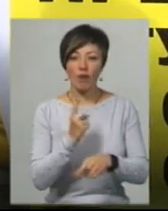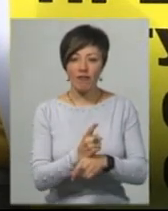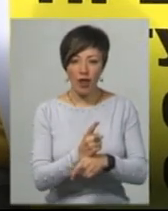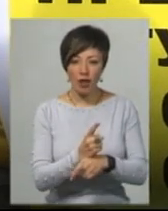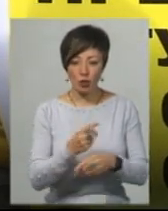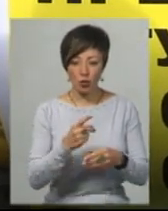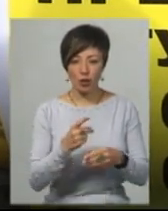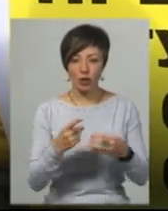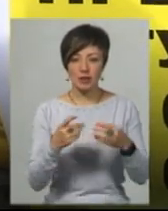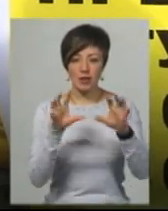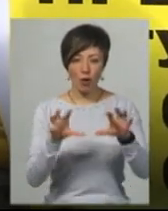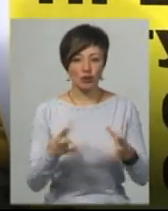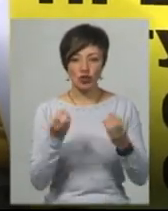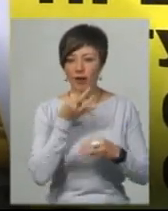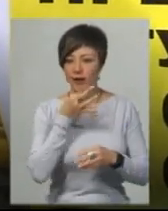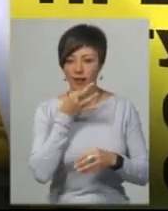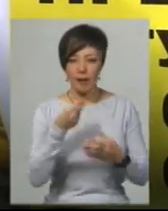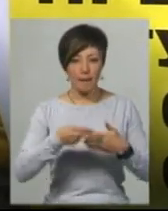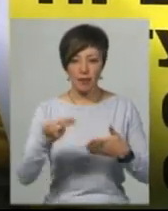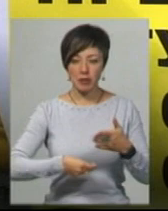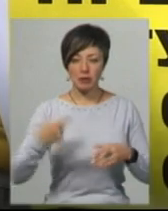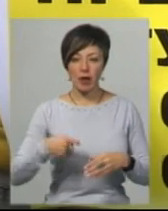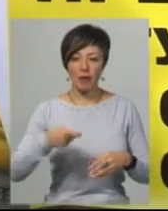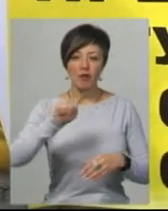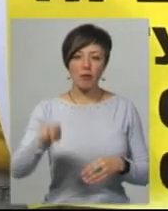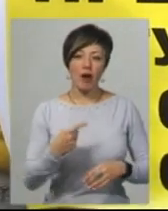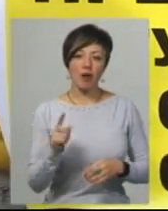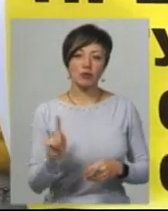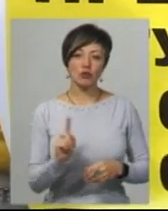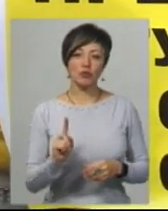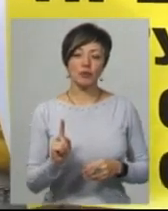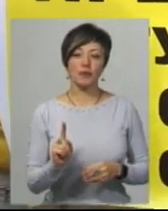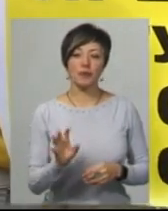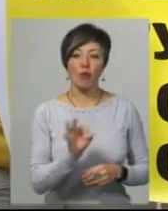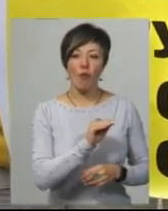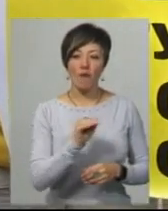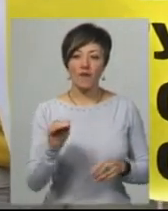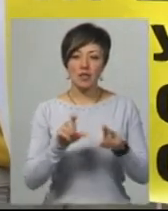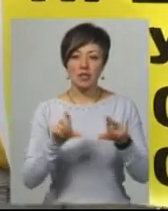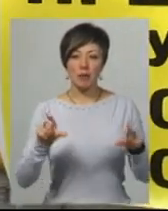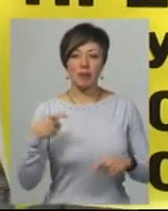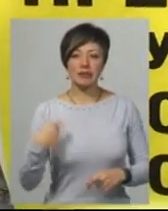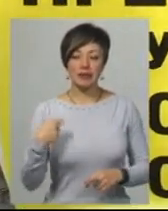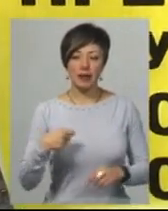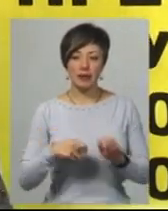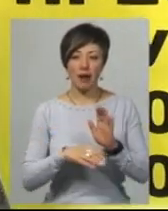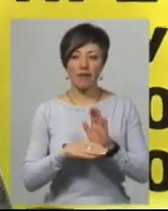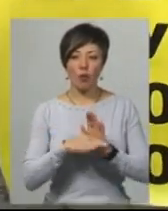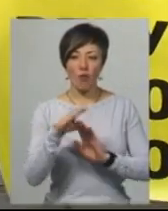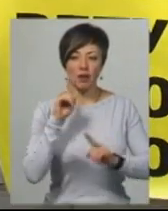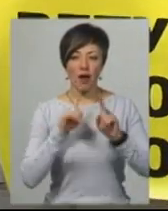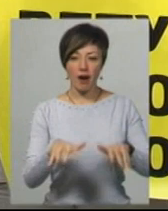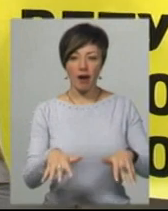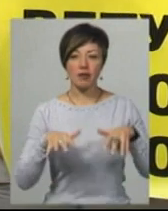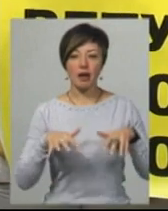стали законами, тільки ще не підписаний президентом. Ми вимагаємо, щоб Офіс президента і Верховна Рада сіла за